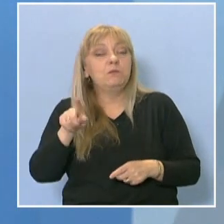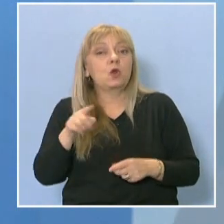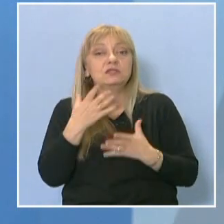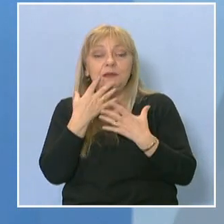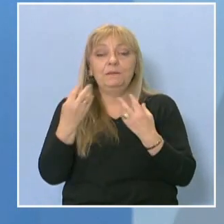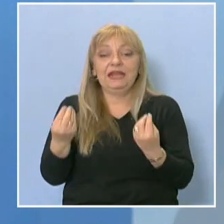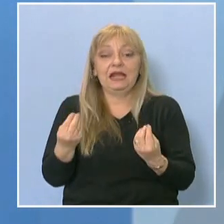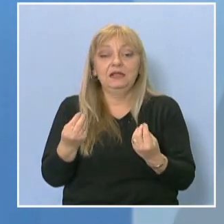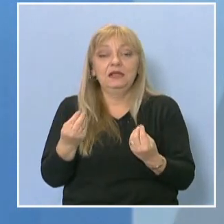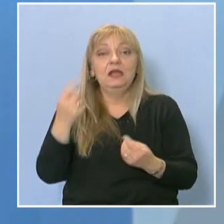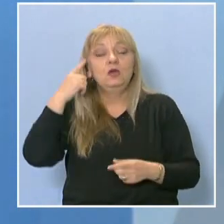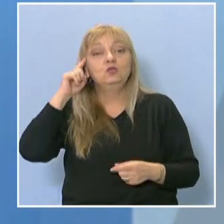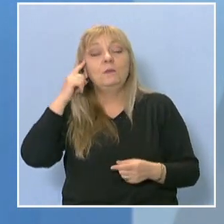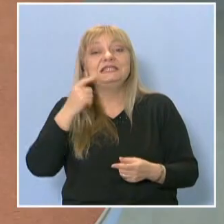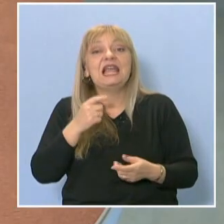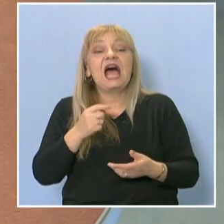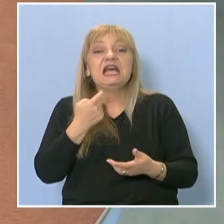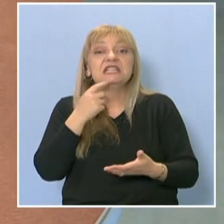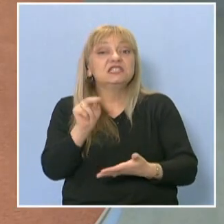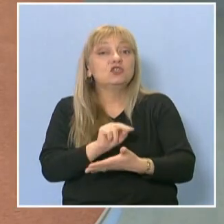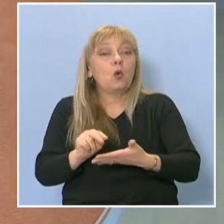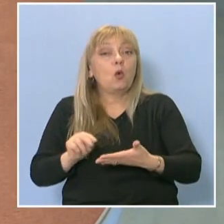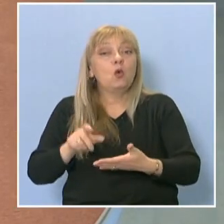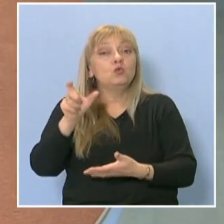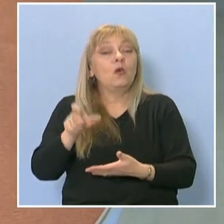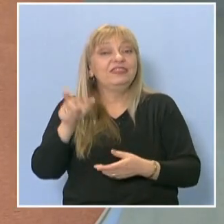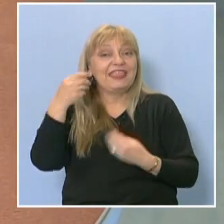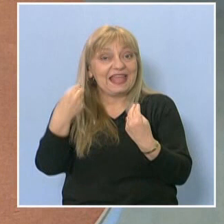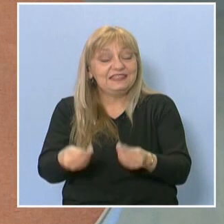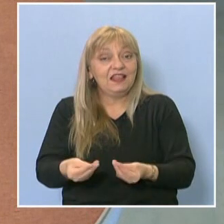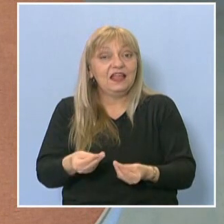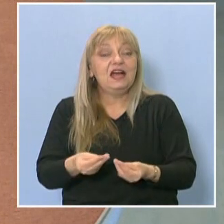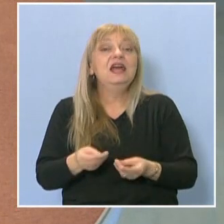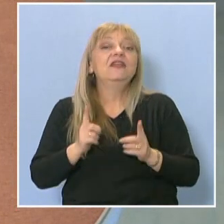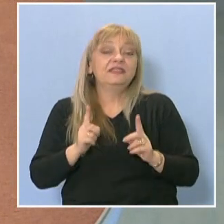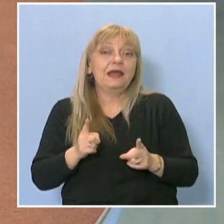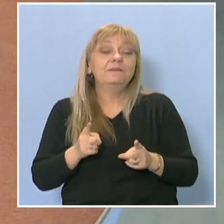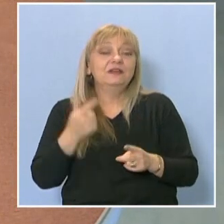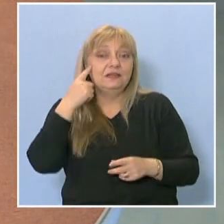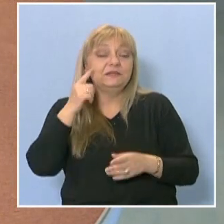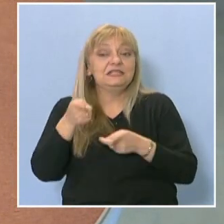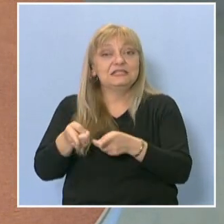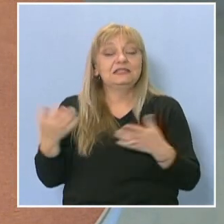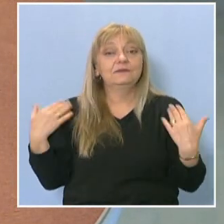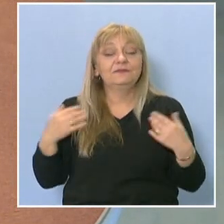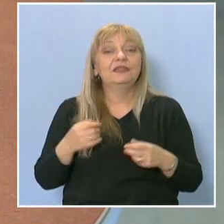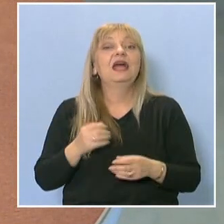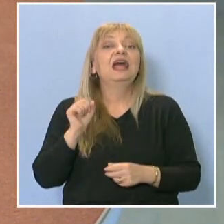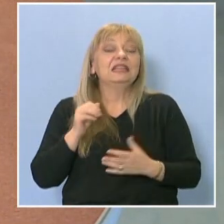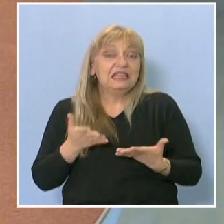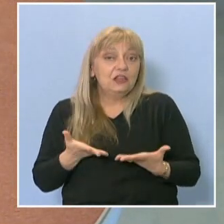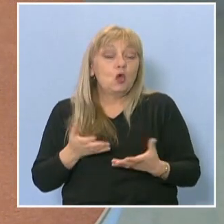законодателят длъжник на студентите е в тази специалност. И не само. Дано да работят в посока